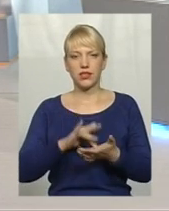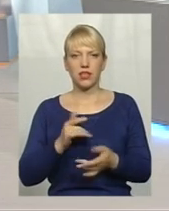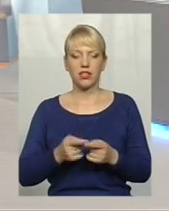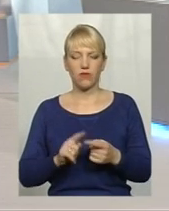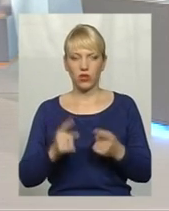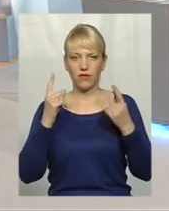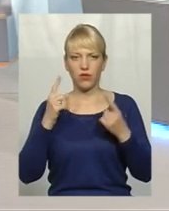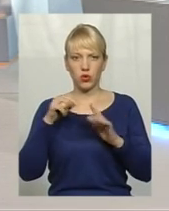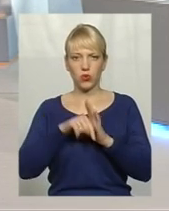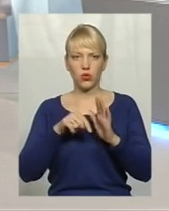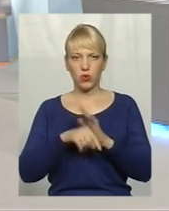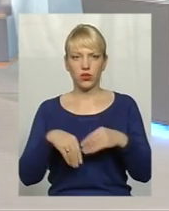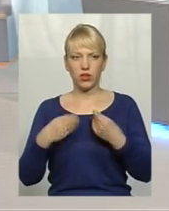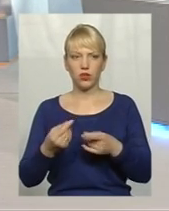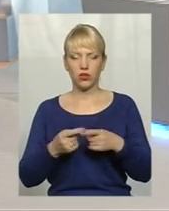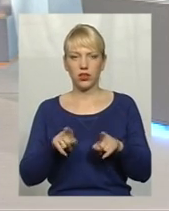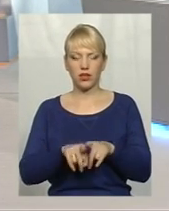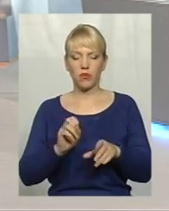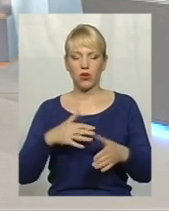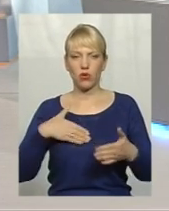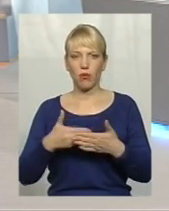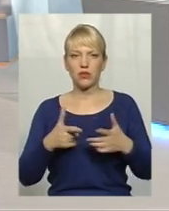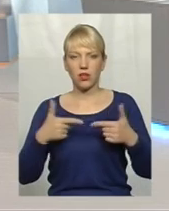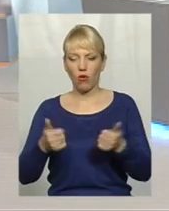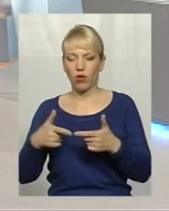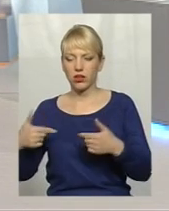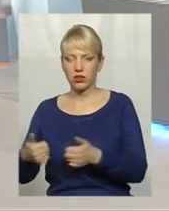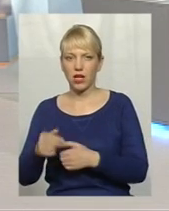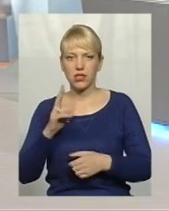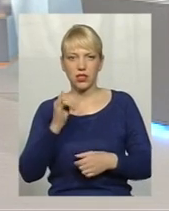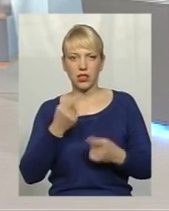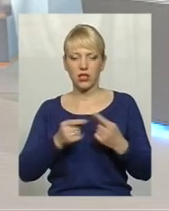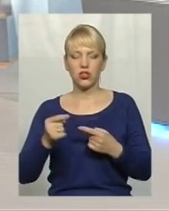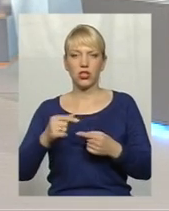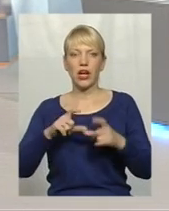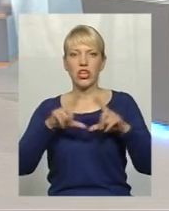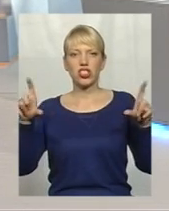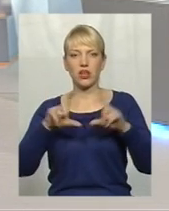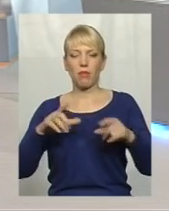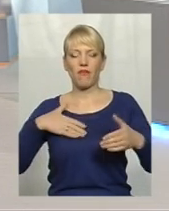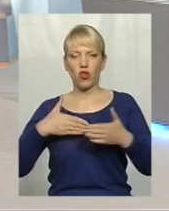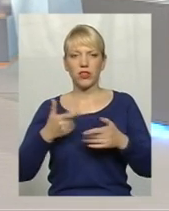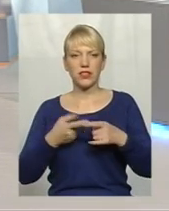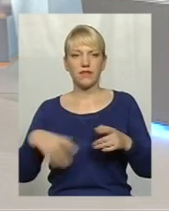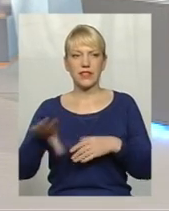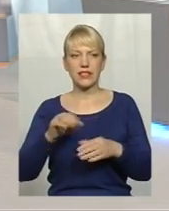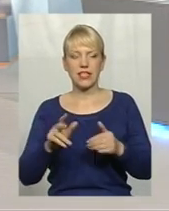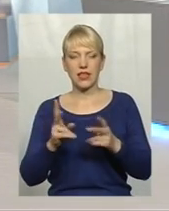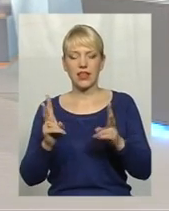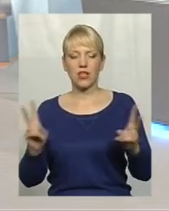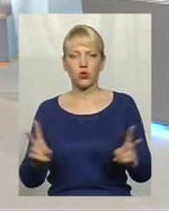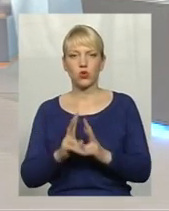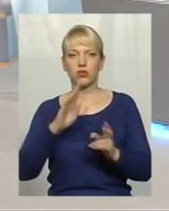велику досить роль відіграють, так само, як в громадській організації, як штаби інших, волонтерські, і це все йде на зустріч